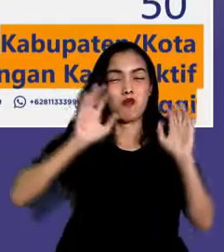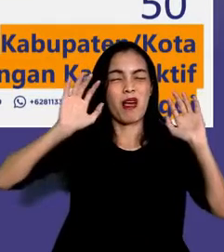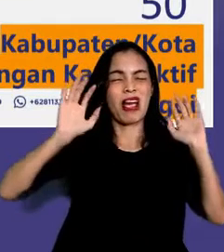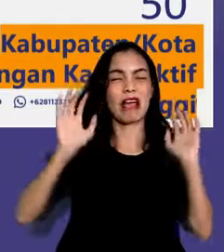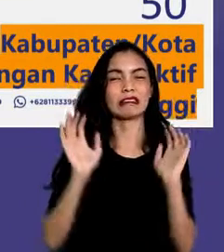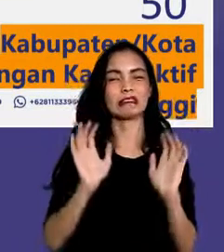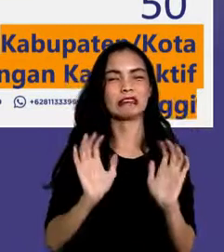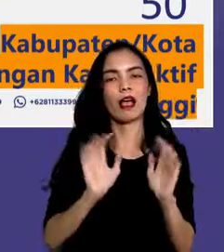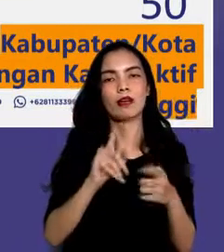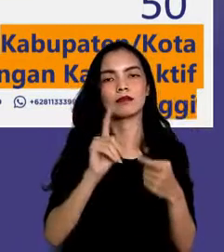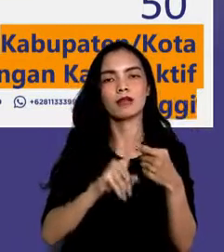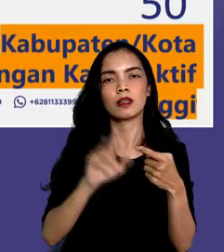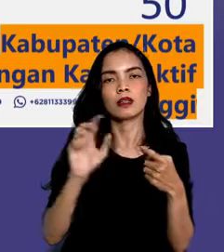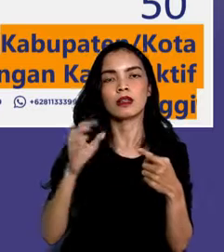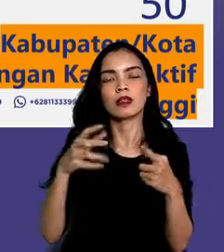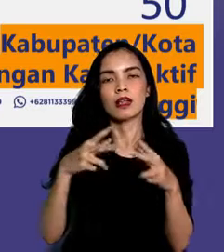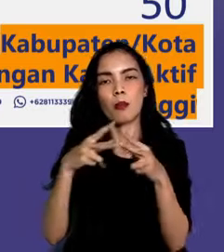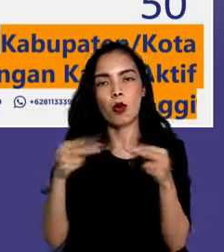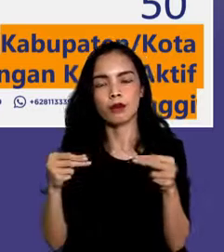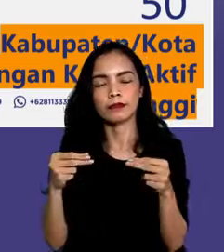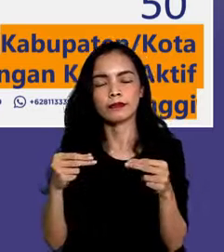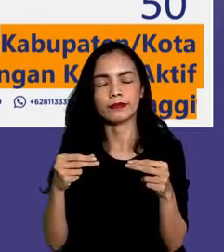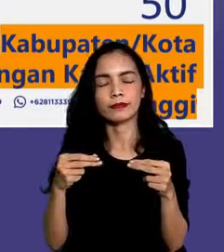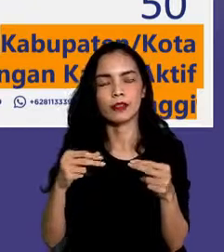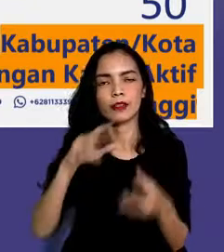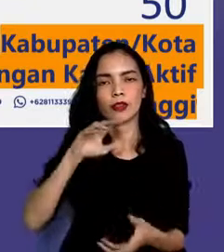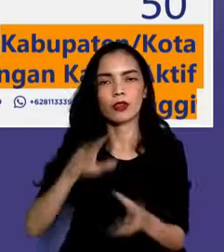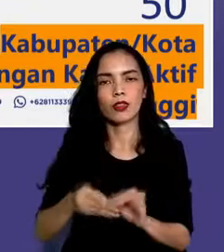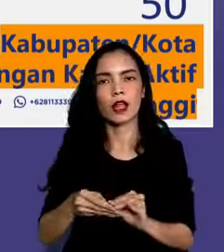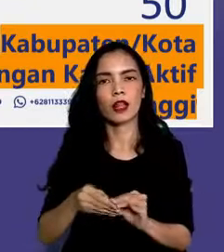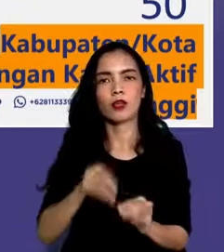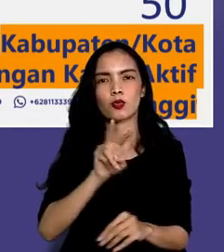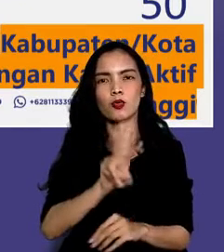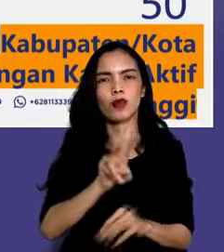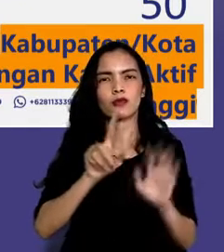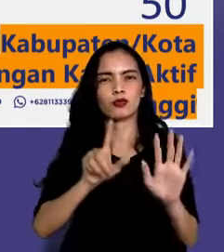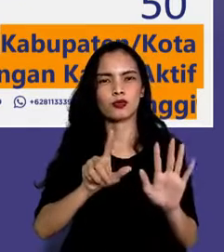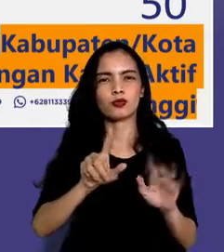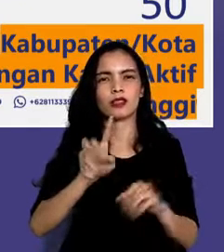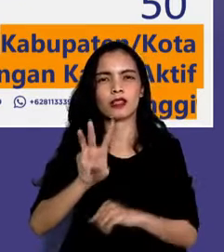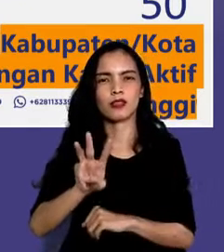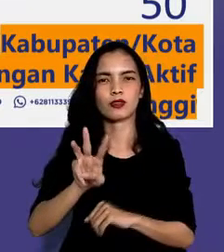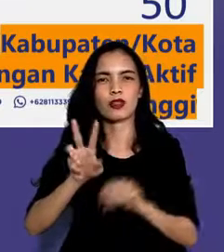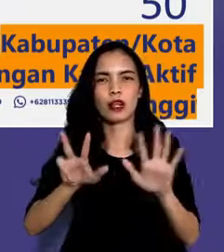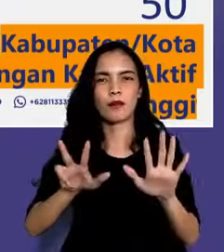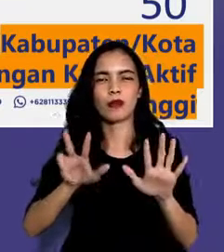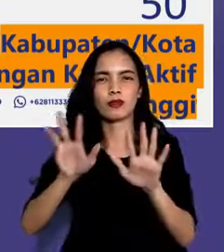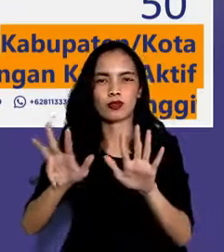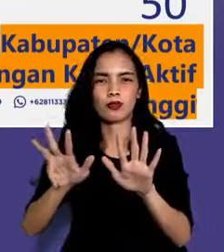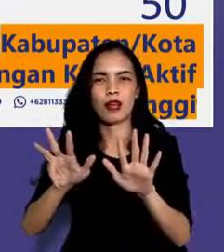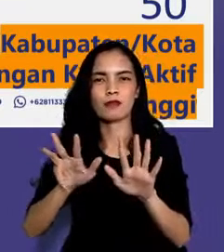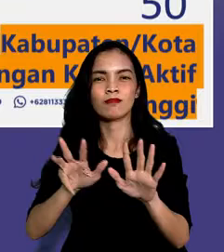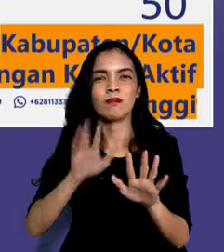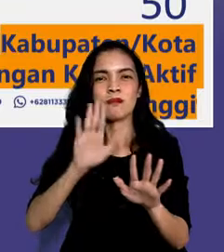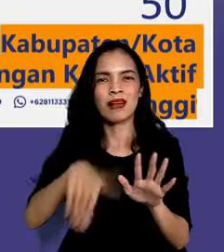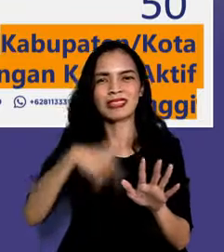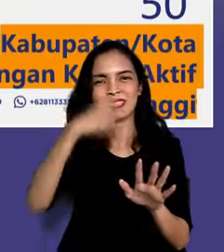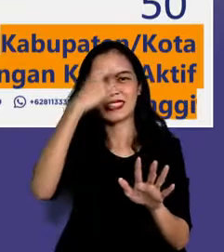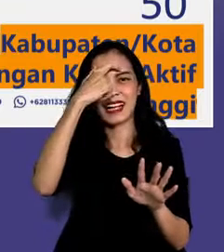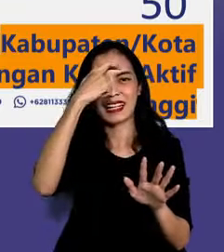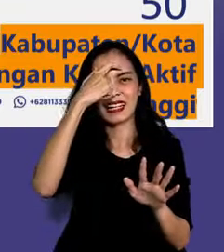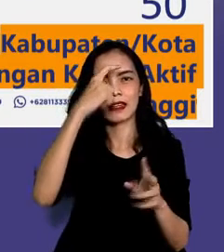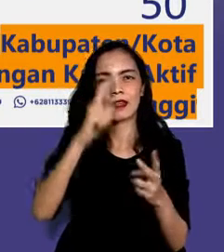adalah kota Depok dengan jumlah 27.389 kasus aktif,